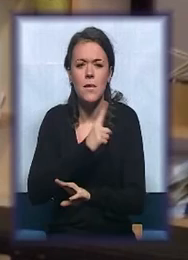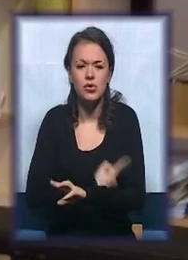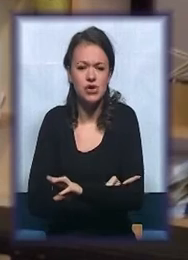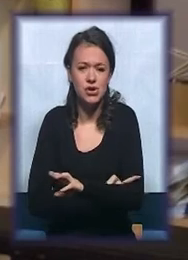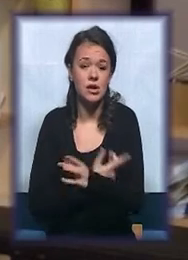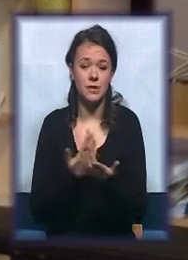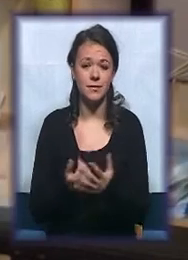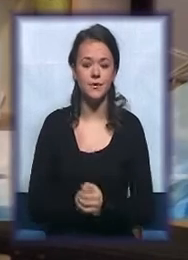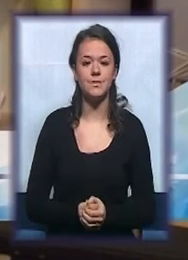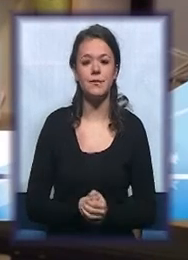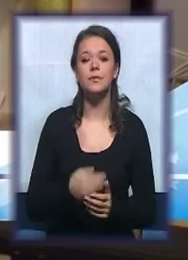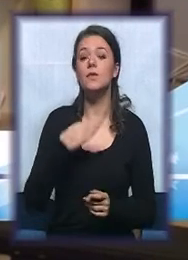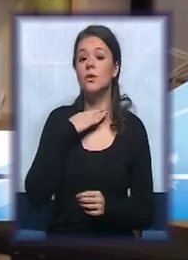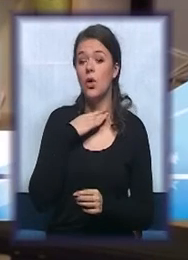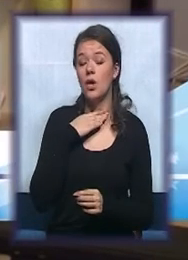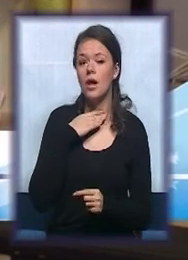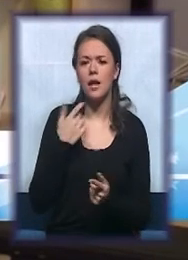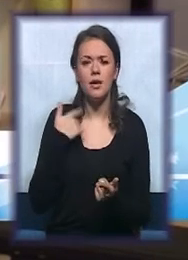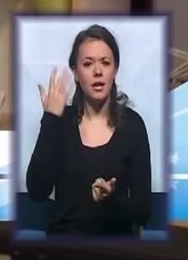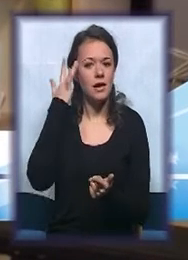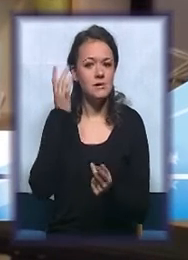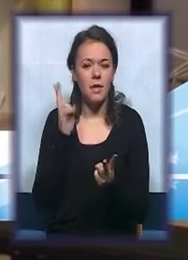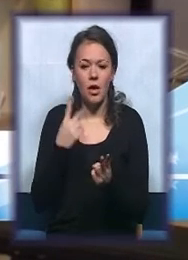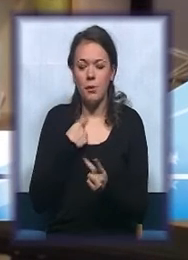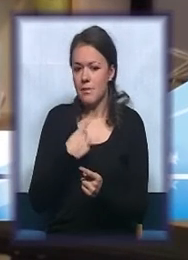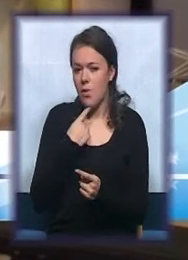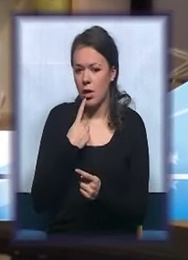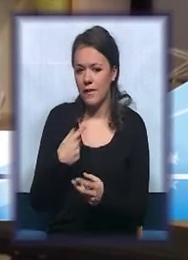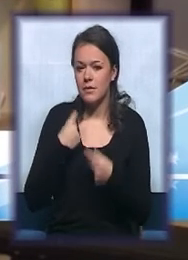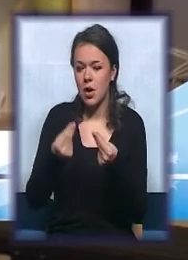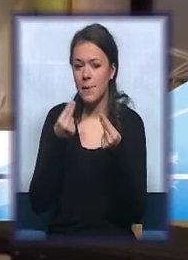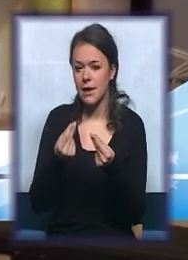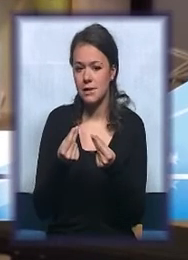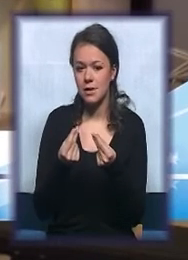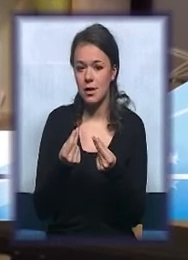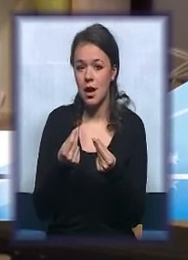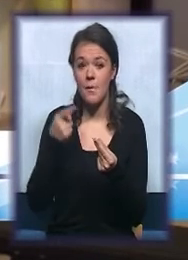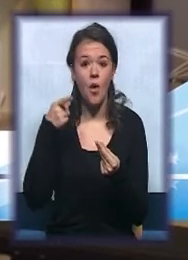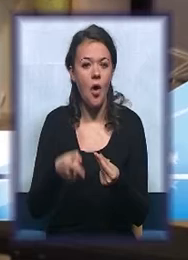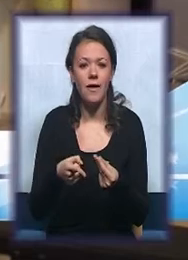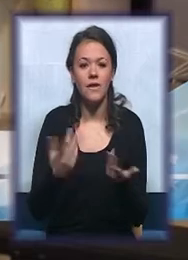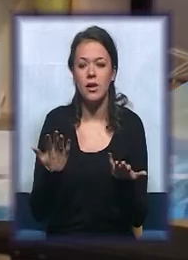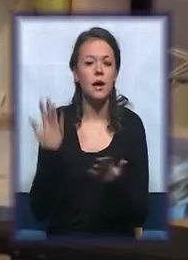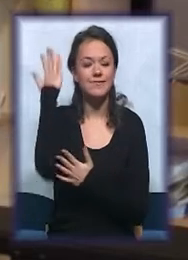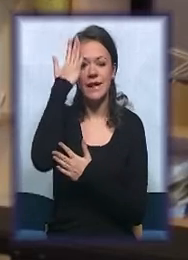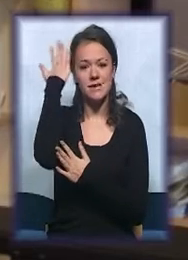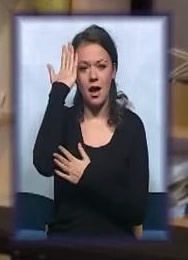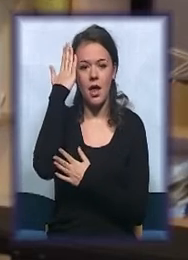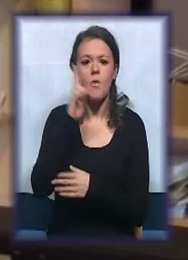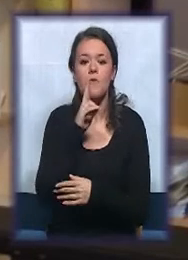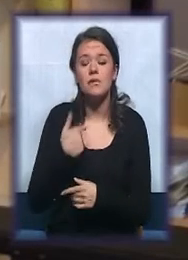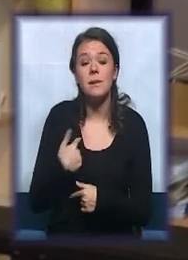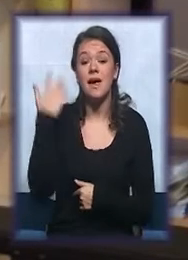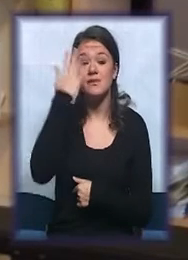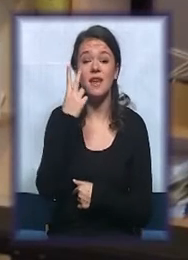moći. Boravak ovde, ne znam kako bih mogla to da vam objasnim. Ovo je san koji sam ja sanjala